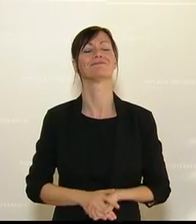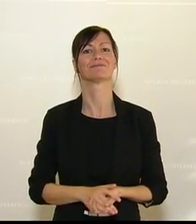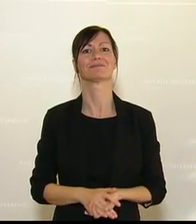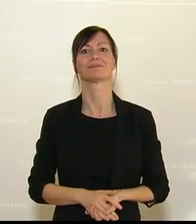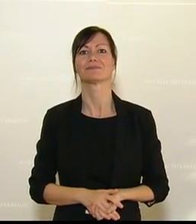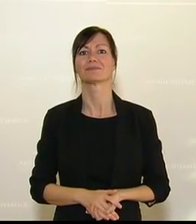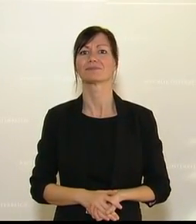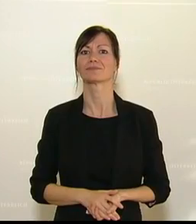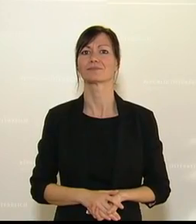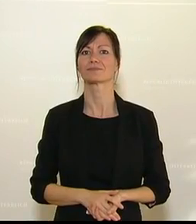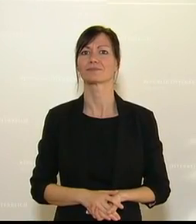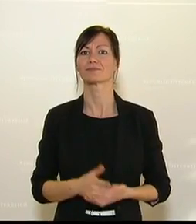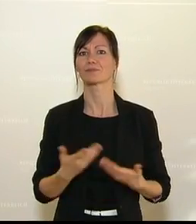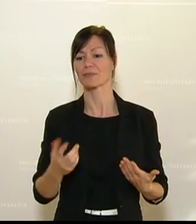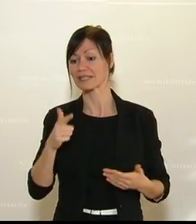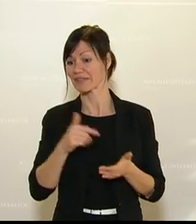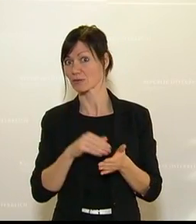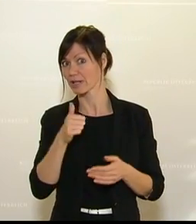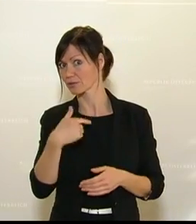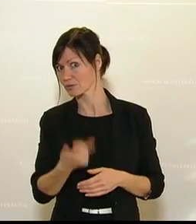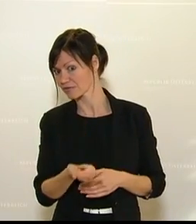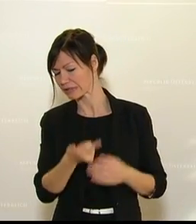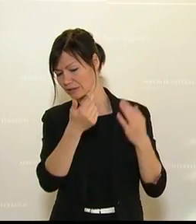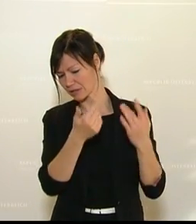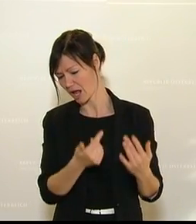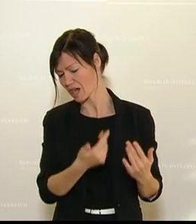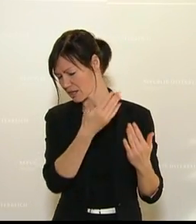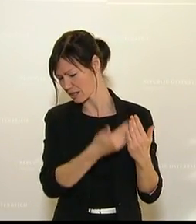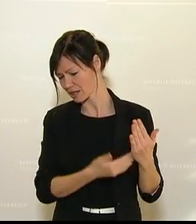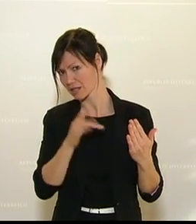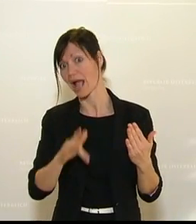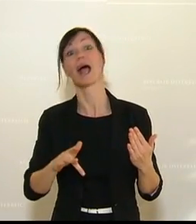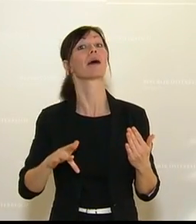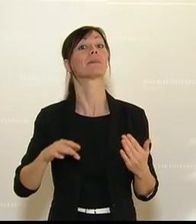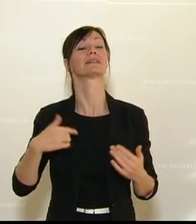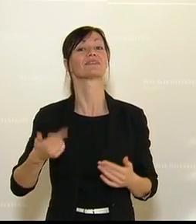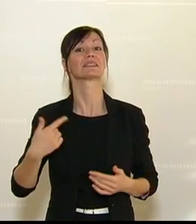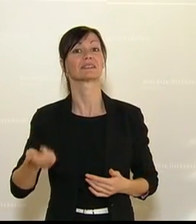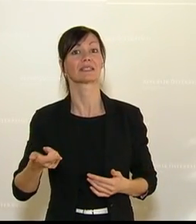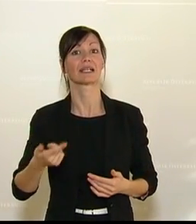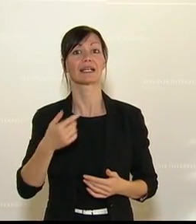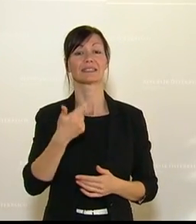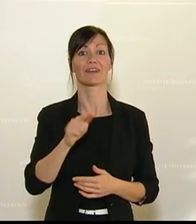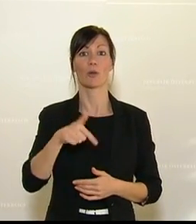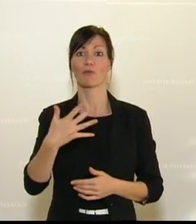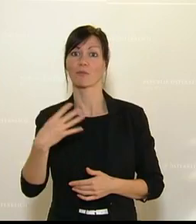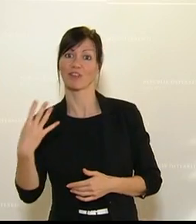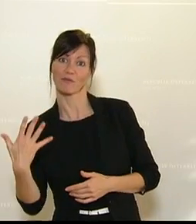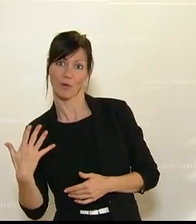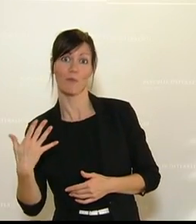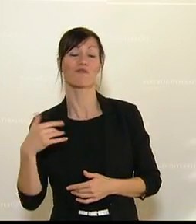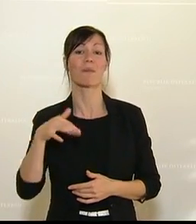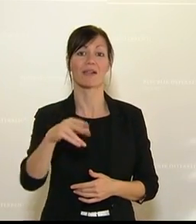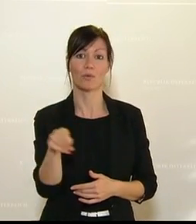Das eine sind die Zahlen 2021. Wir haben ja heuer 2020 mit 2,545 Milliarden Euro und einer